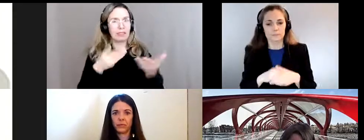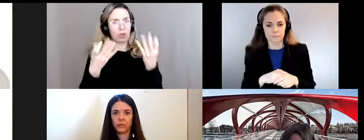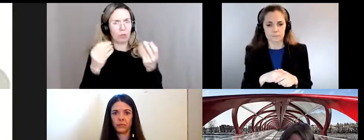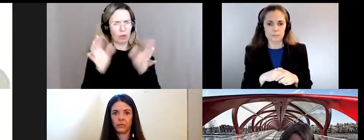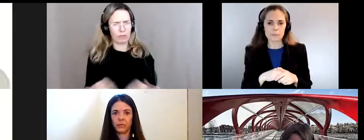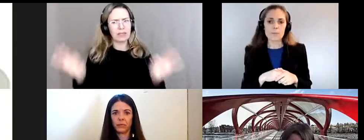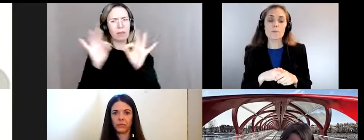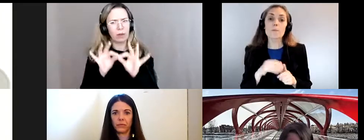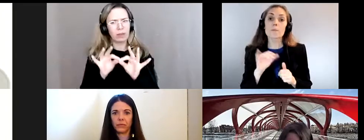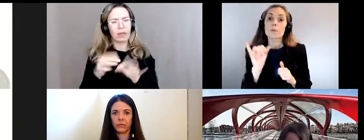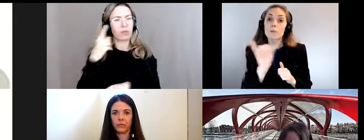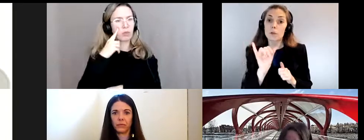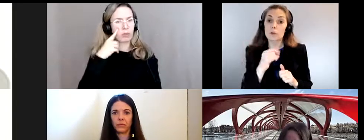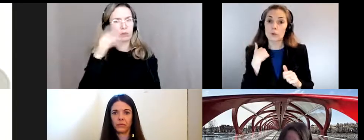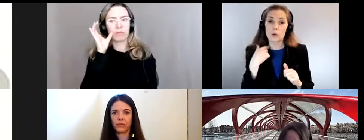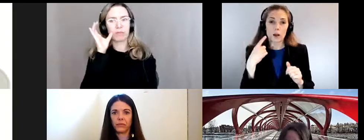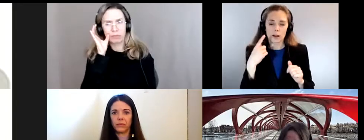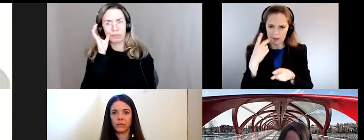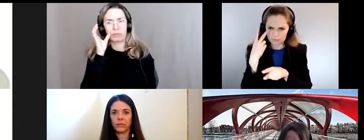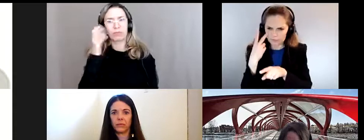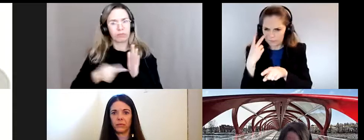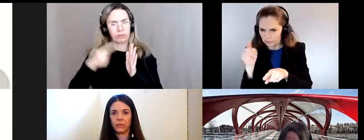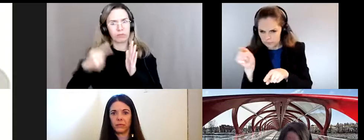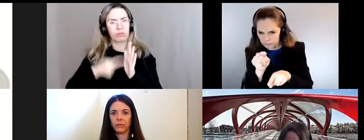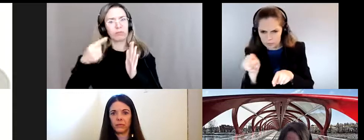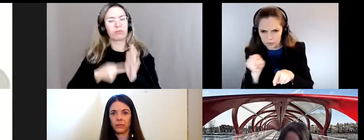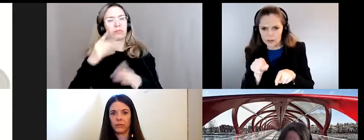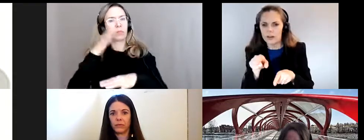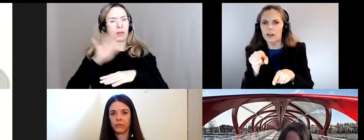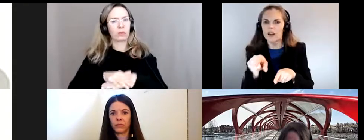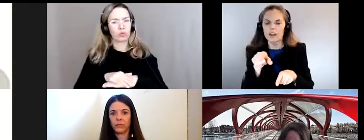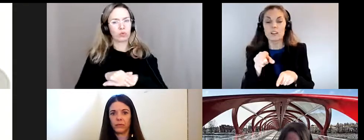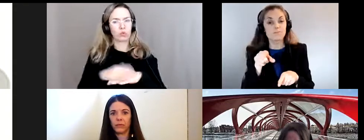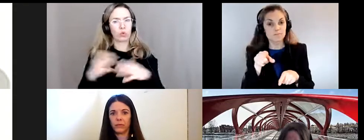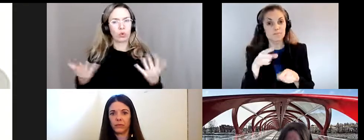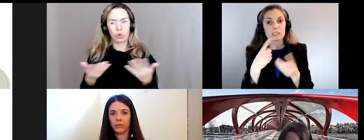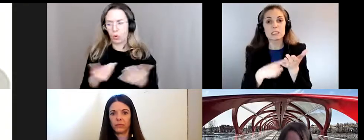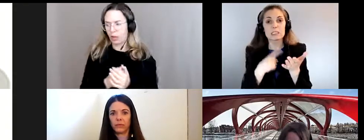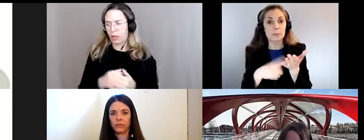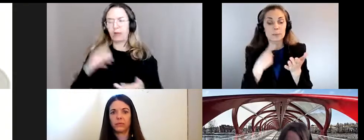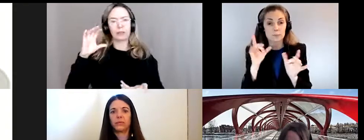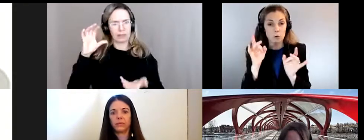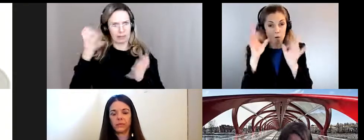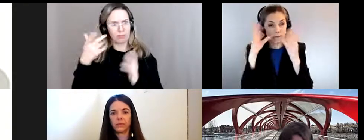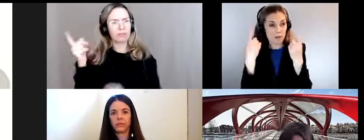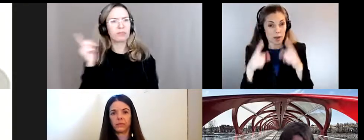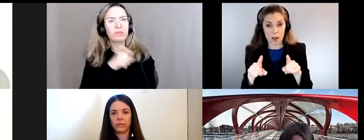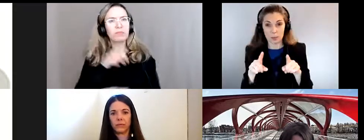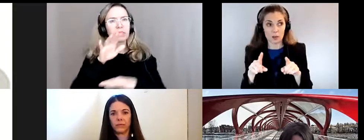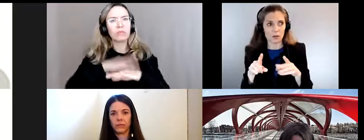vous avoir entendu à plusieurs reprises mentionner la complexité des